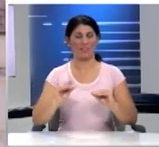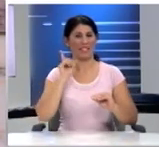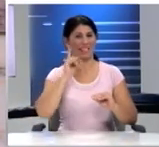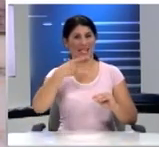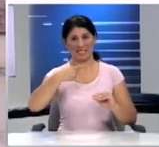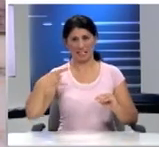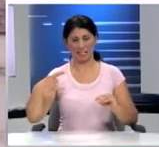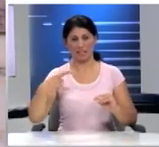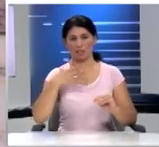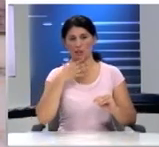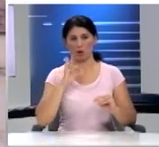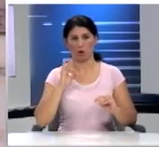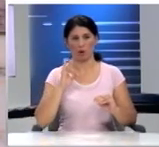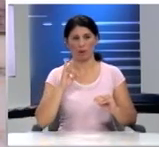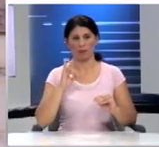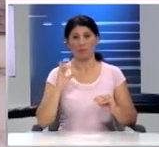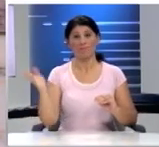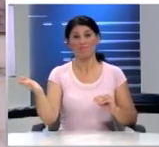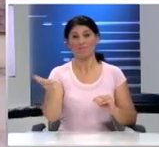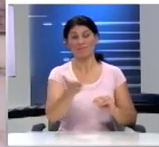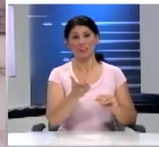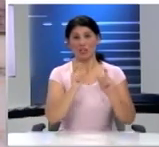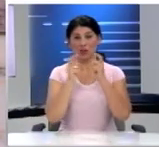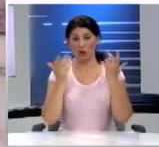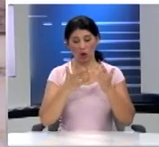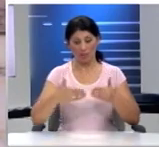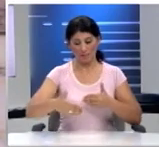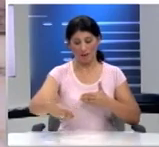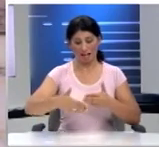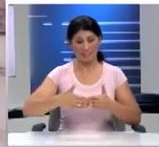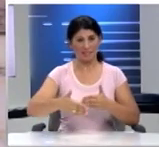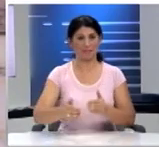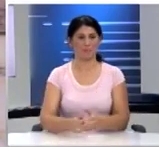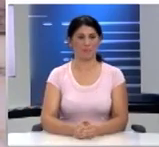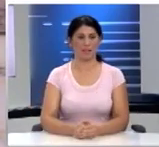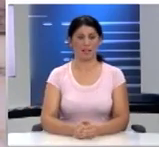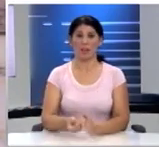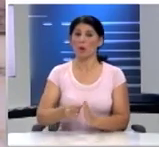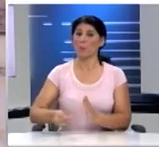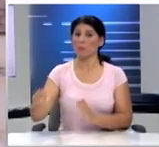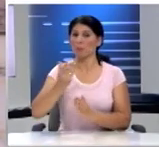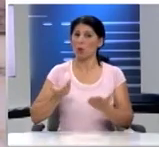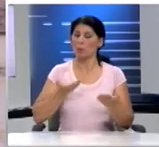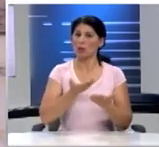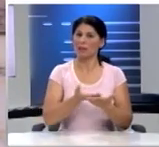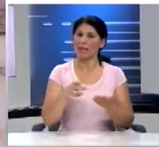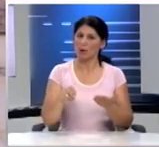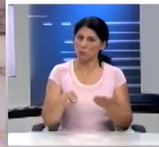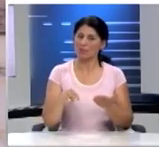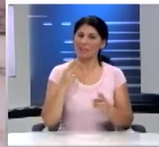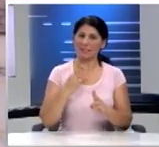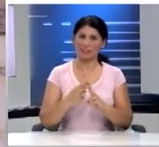δεδομένου ότι είστε σε σχολική φάση οι περισσότερες προτάσεις σας αφορούν